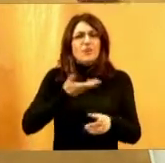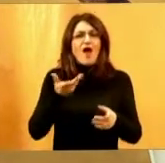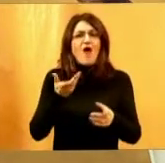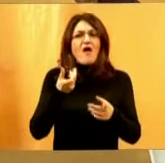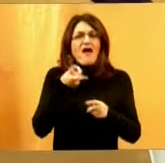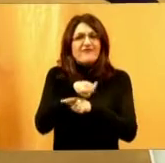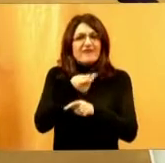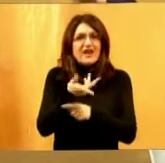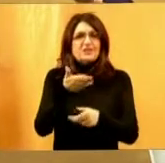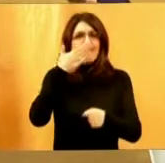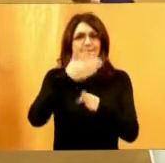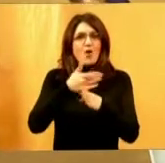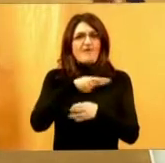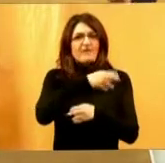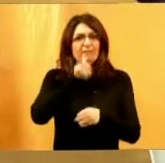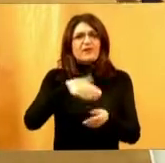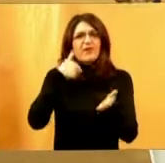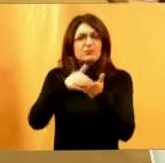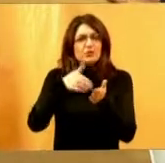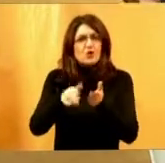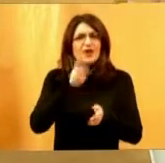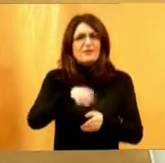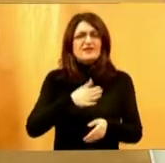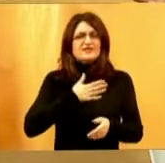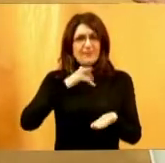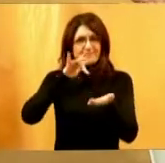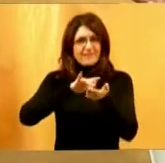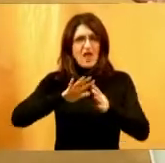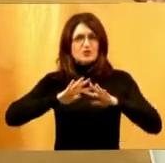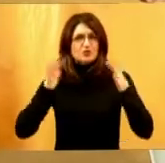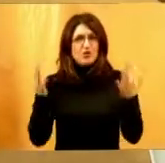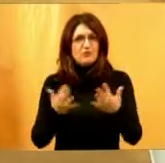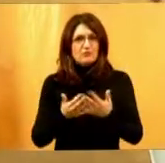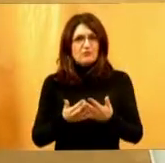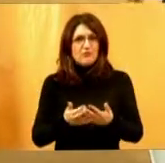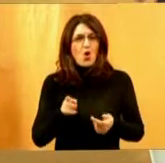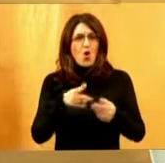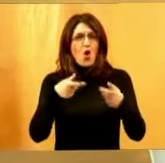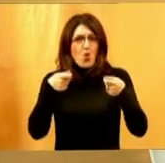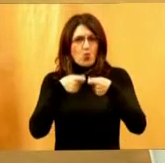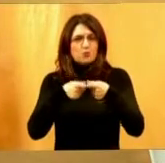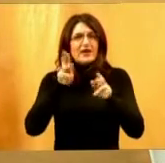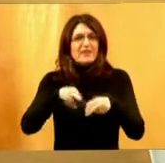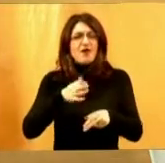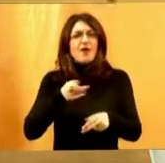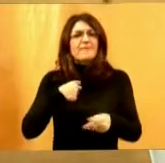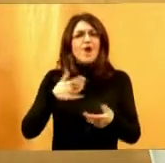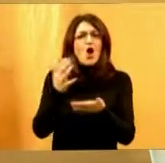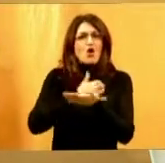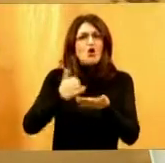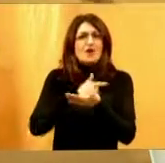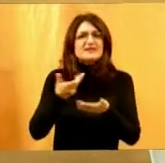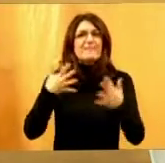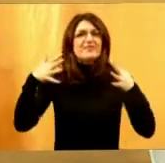ili pomoć. Vi imate troškove, vi imate svoj prostor. Mi smo korisnici gradskog prostora.